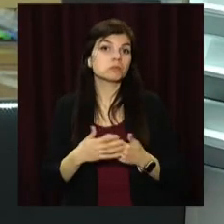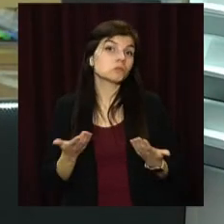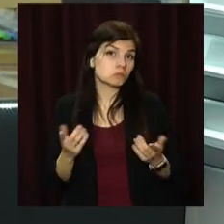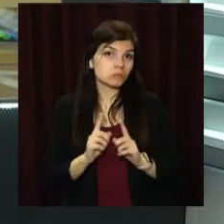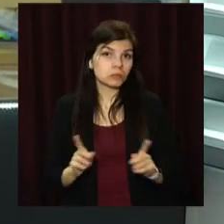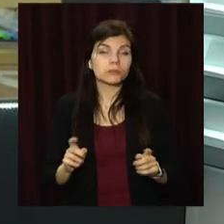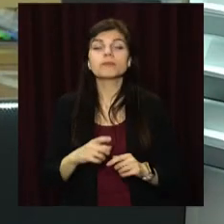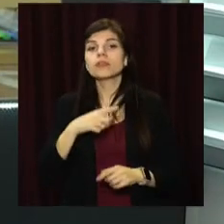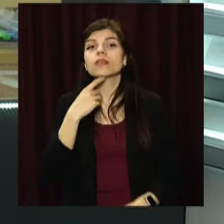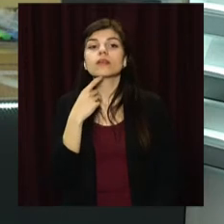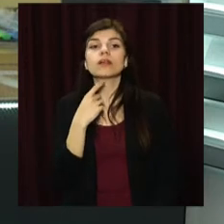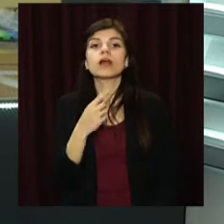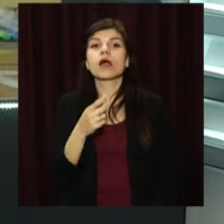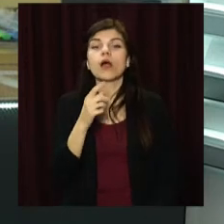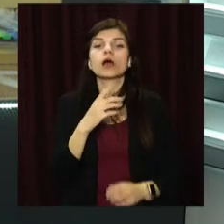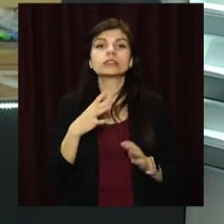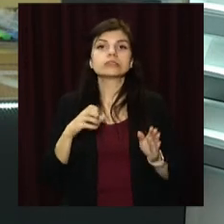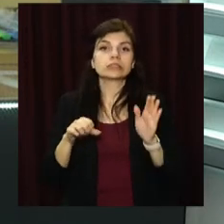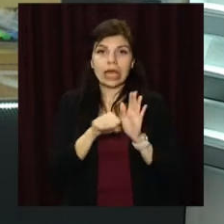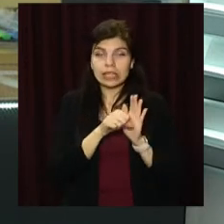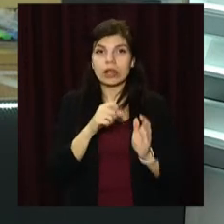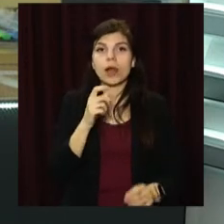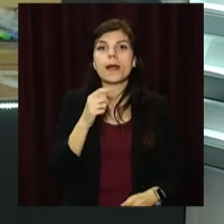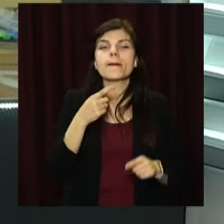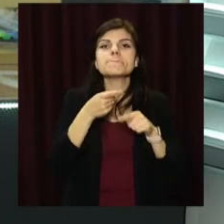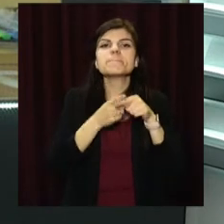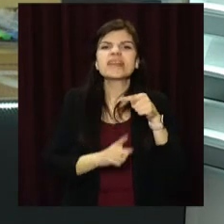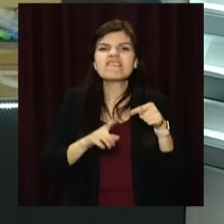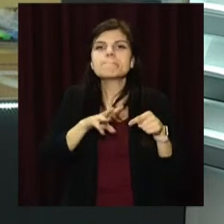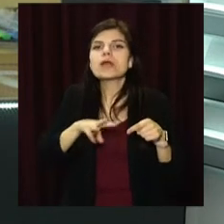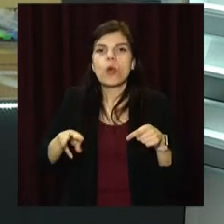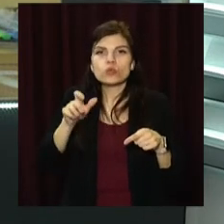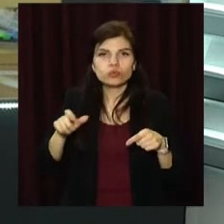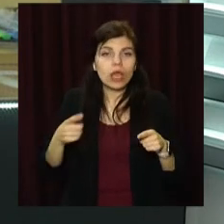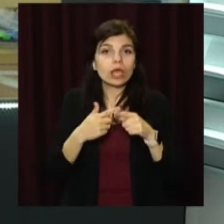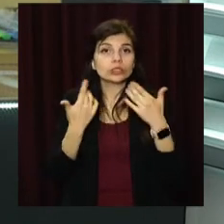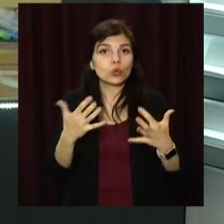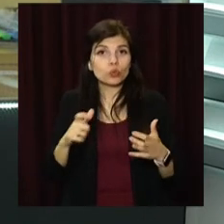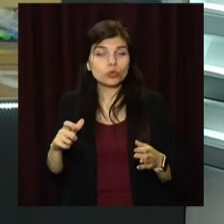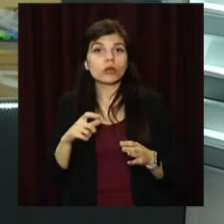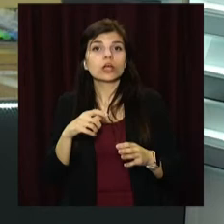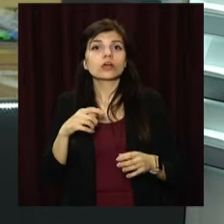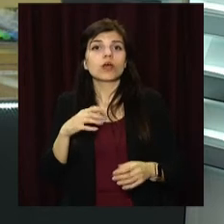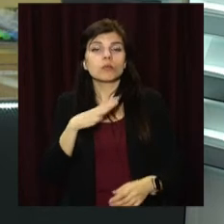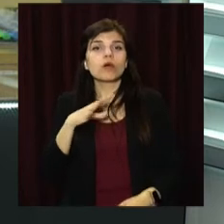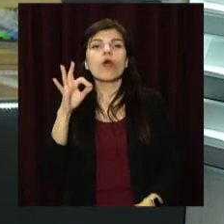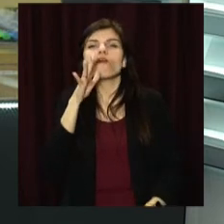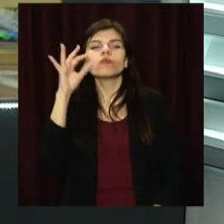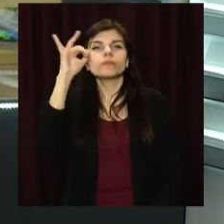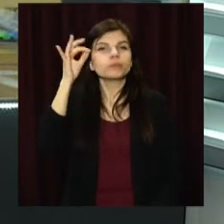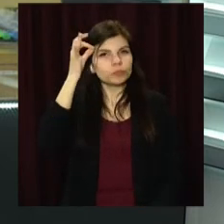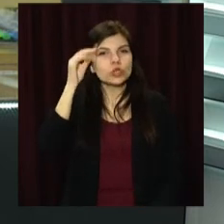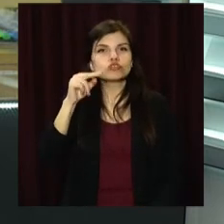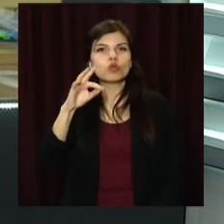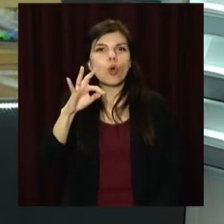Загинули півмільйона людей. За словами дніпровського історика Ігоря Кочергіна, приблизно стільки людей стали жертвами Чорнобильської трагедії.